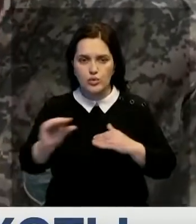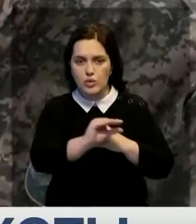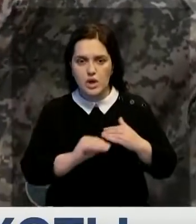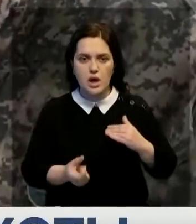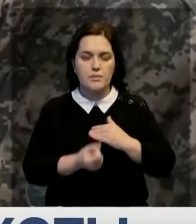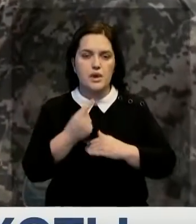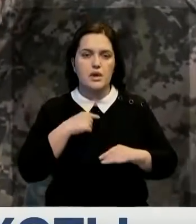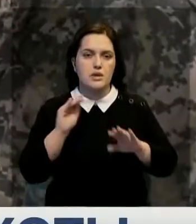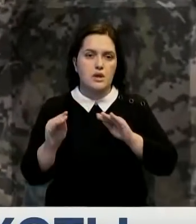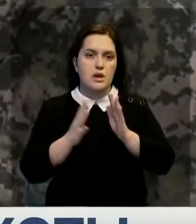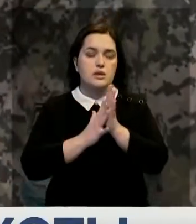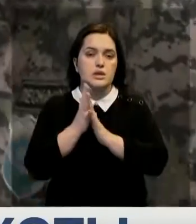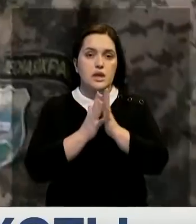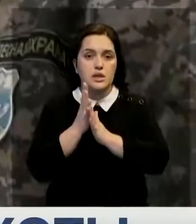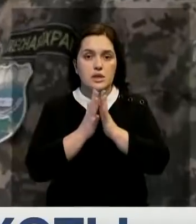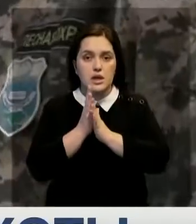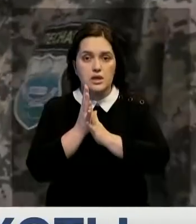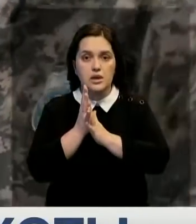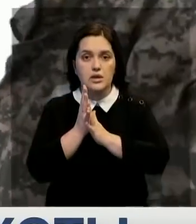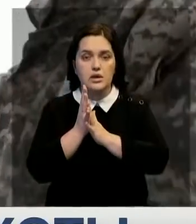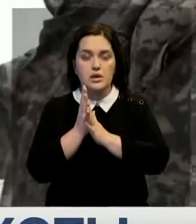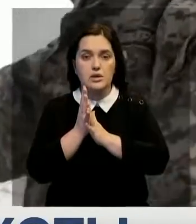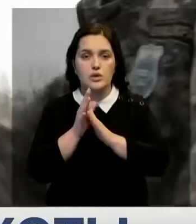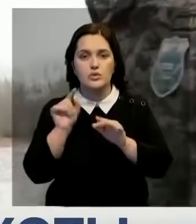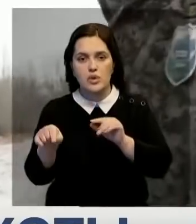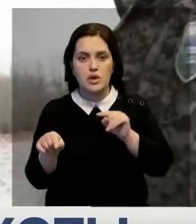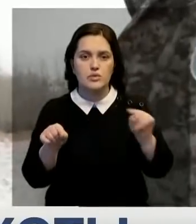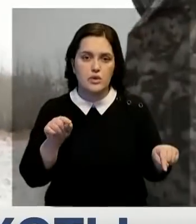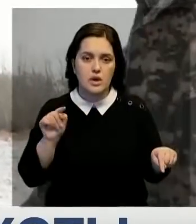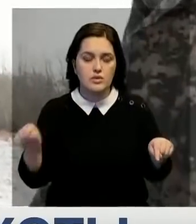заполним сено. Веничков наложим сюда, сюда.